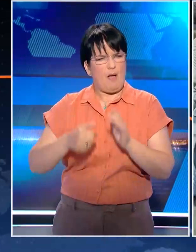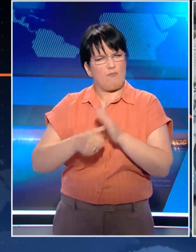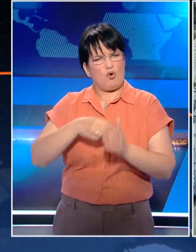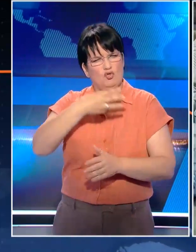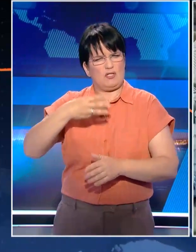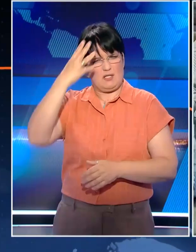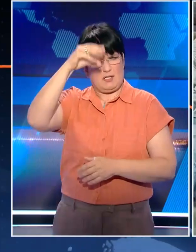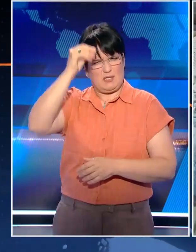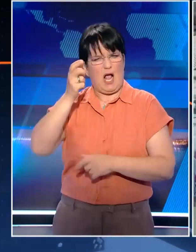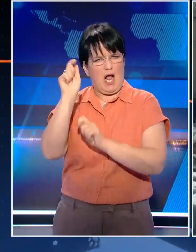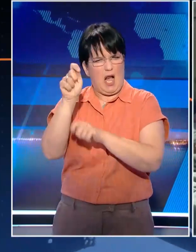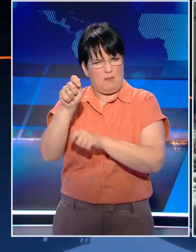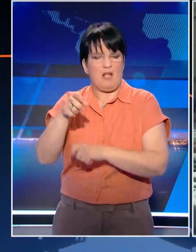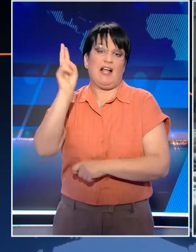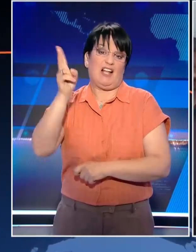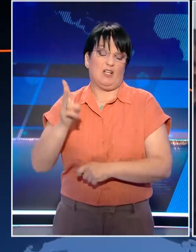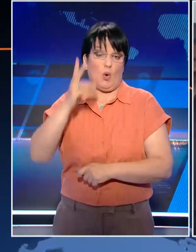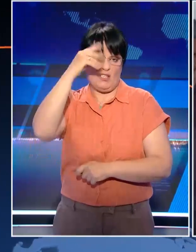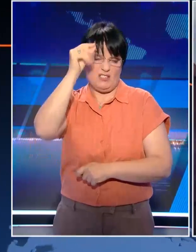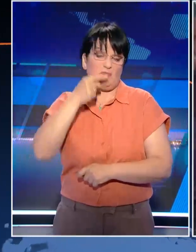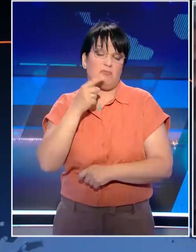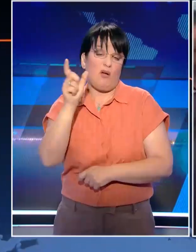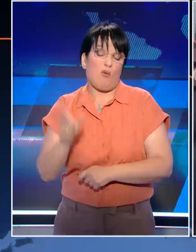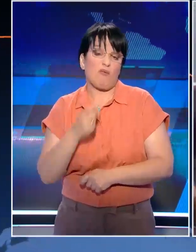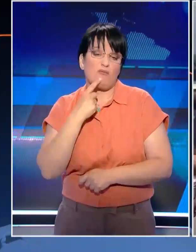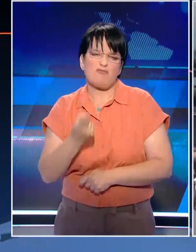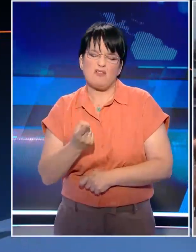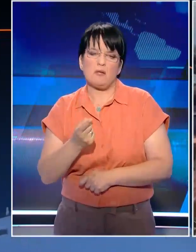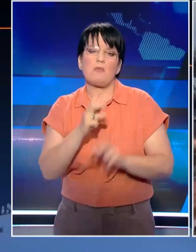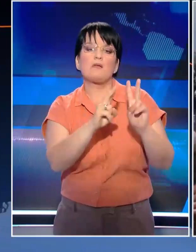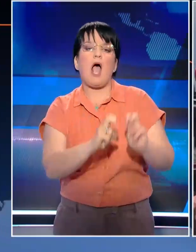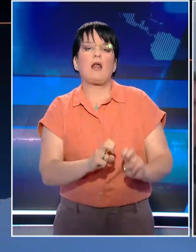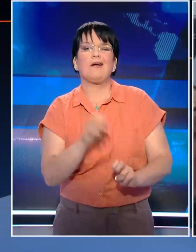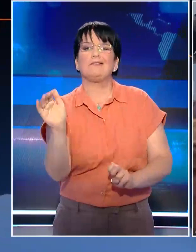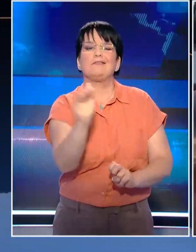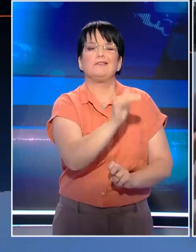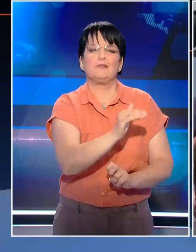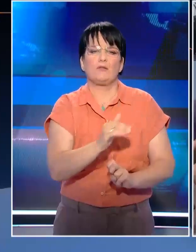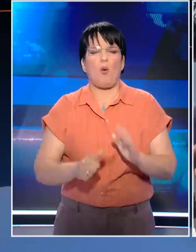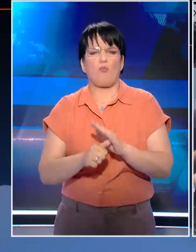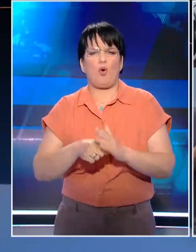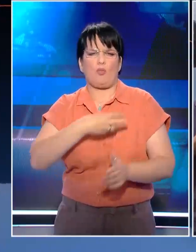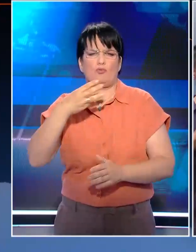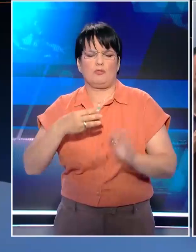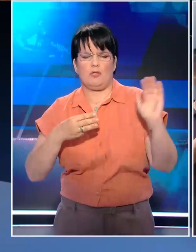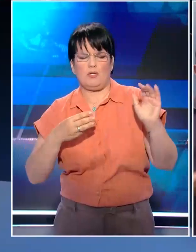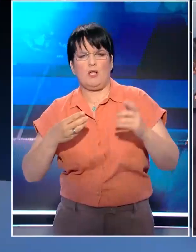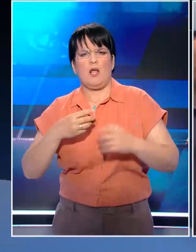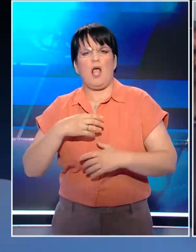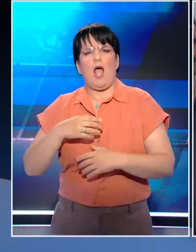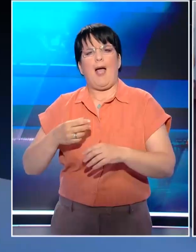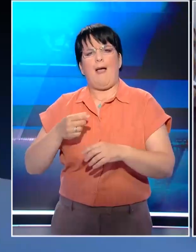πρόεδρου του ΣΥΡΙΖΑ στην Καλαμάτα κατηγορεί τον Αλέξη Τσίπρα ότι συμπεριφέρεται ως ανακριτής με τον πρόεδρο του ΣΥΡΙΖΑ να ζητά από την Επίτροπο